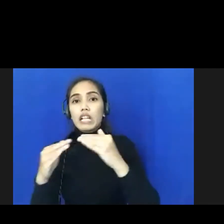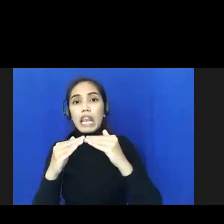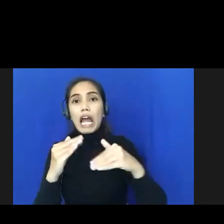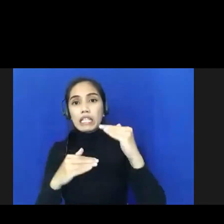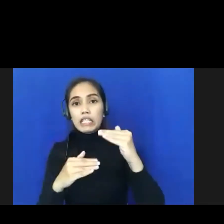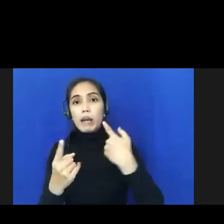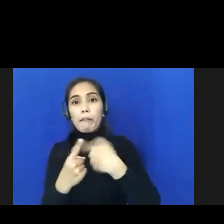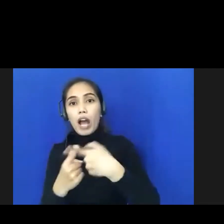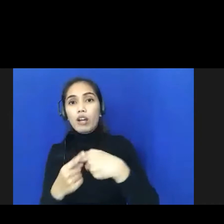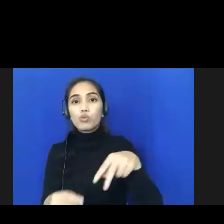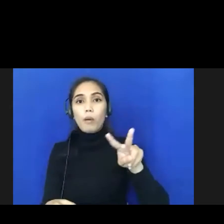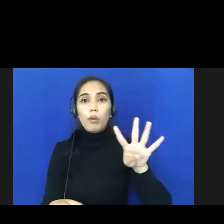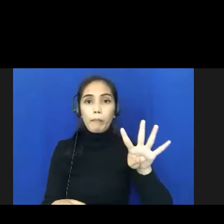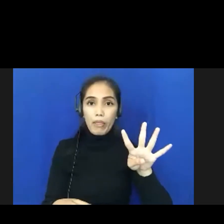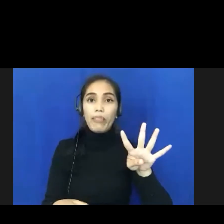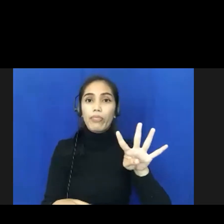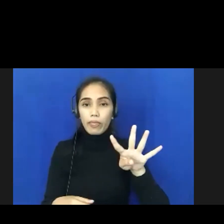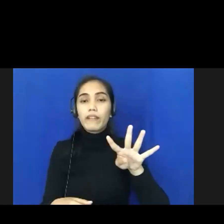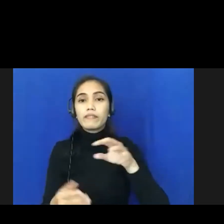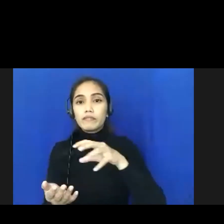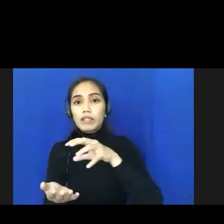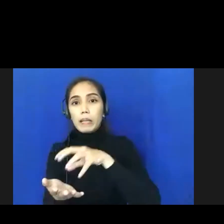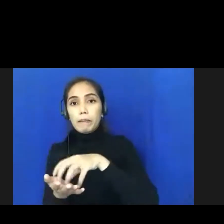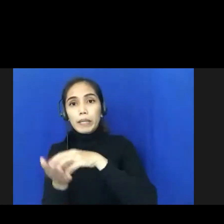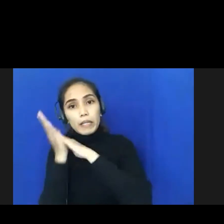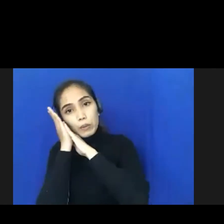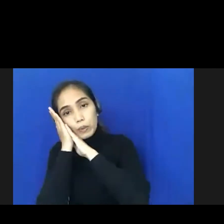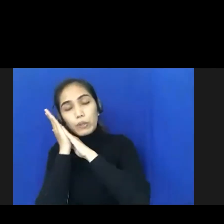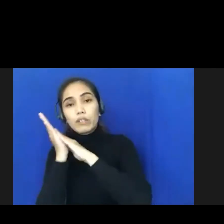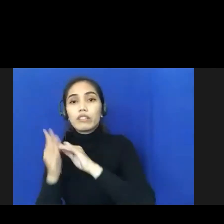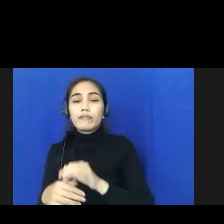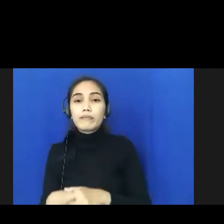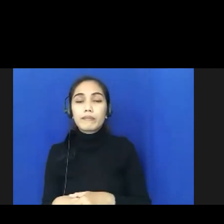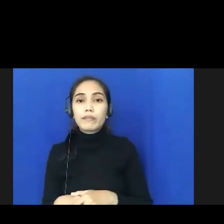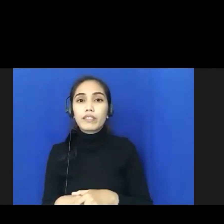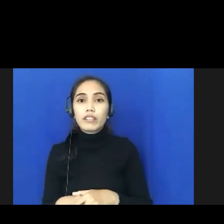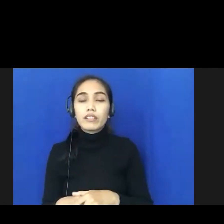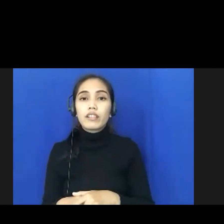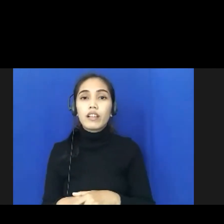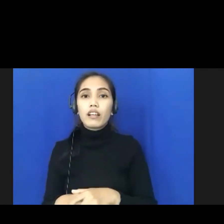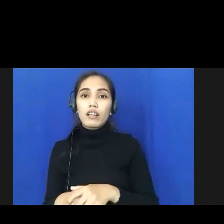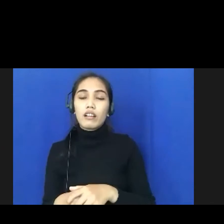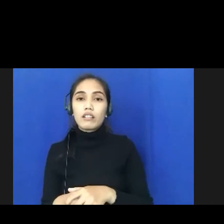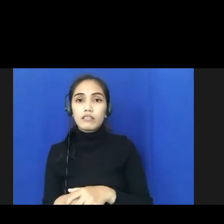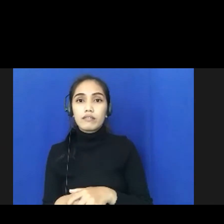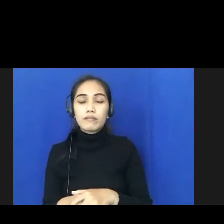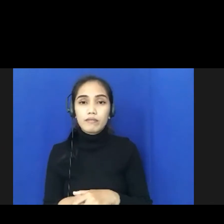Yang laporan terakhir kemarin ada sekitar 9 tempat tidur yang terisi.